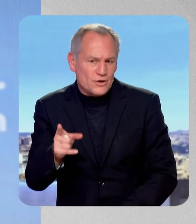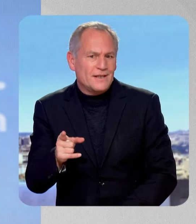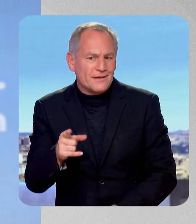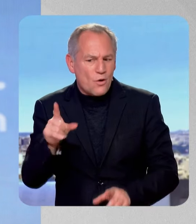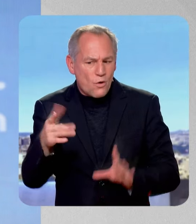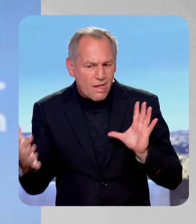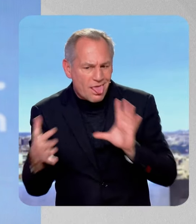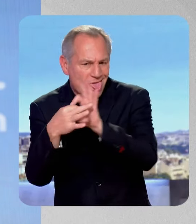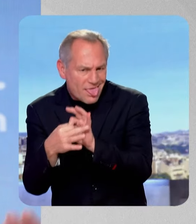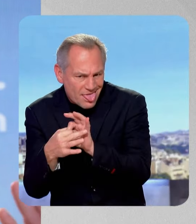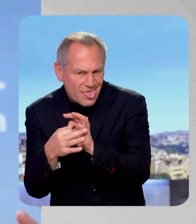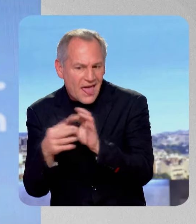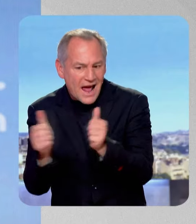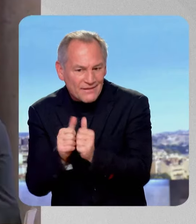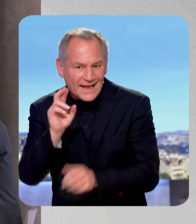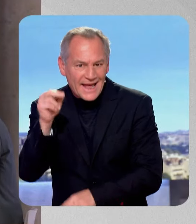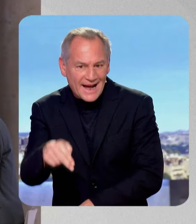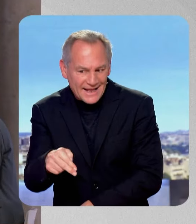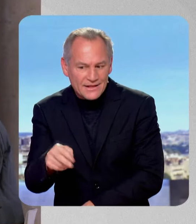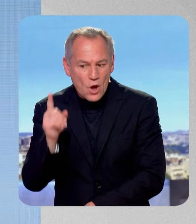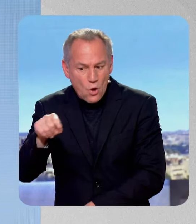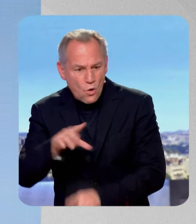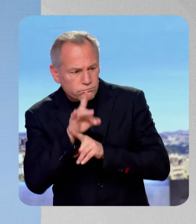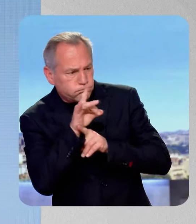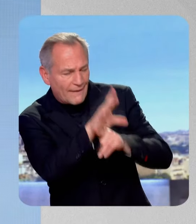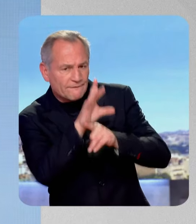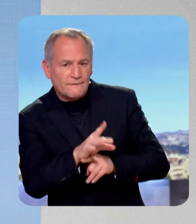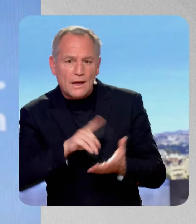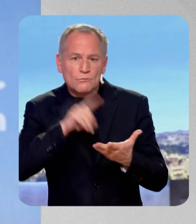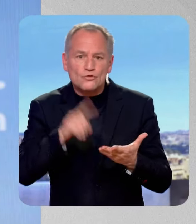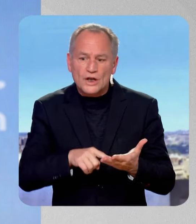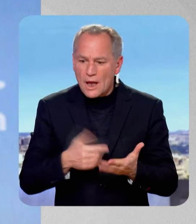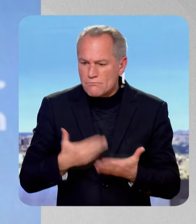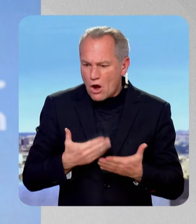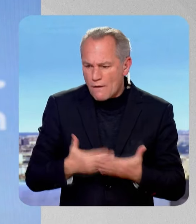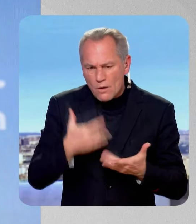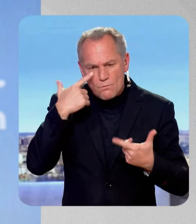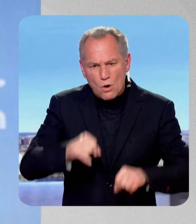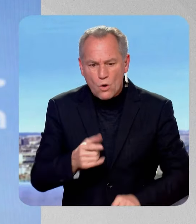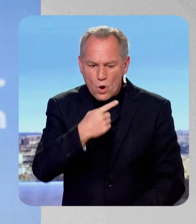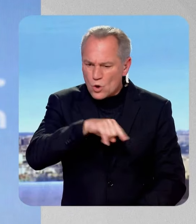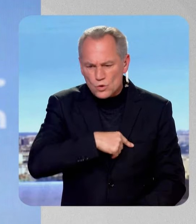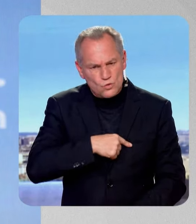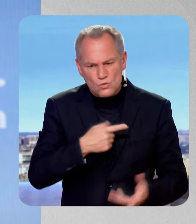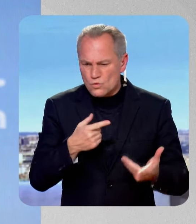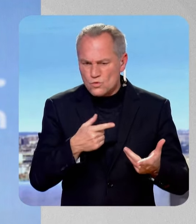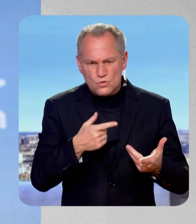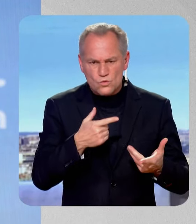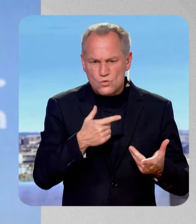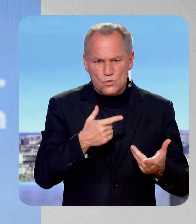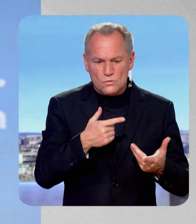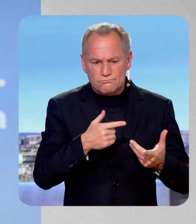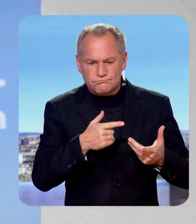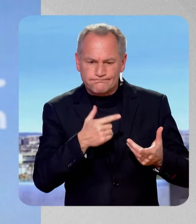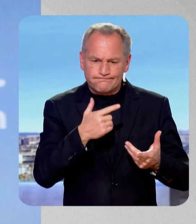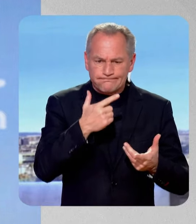dans tous les sens, avec le RN, qui ont rejeté ce budget. Preuve en est que, vous le savez très bien, nous ne sommes pas sur les mêmes positions. Il n'empêche que nous avons